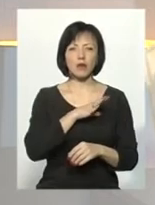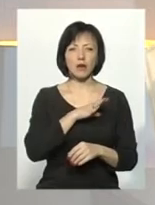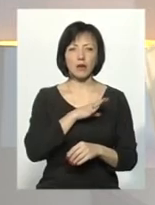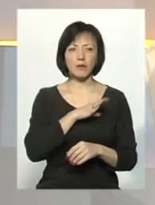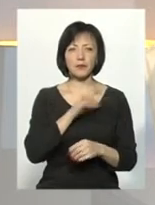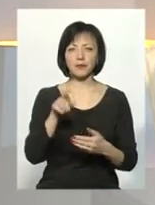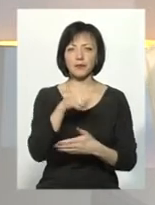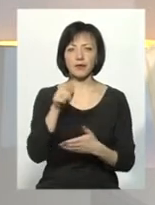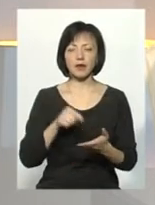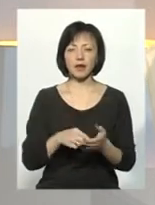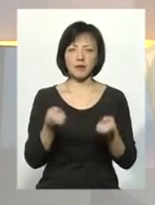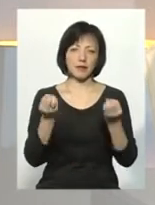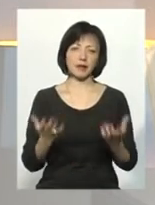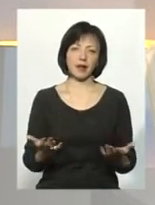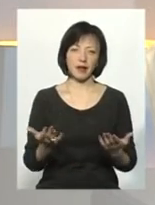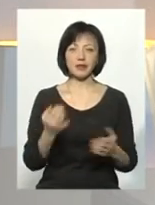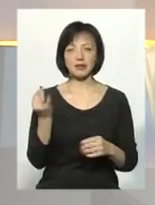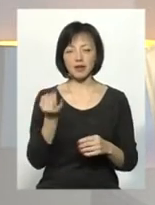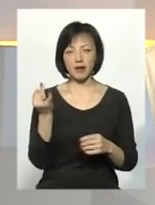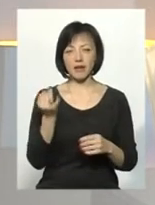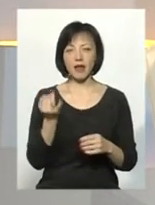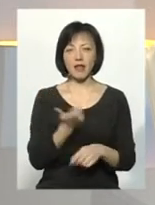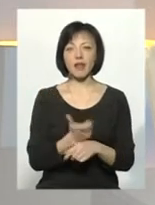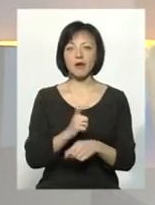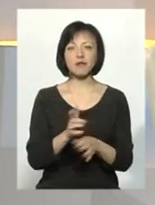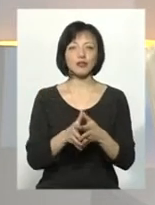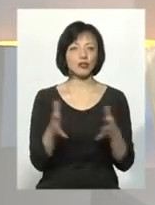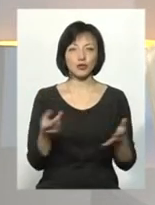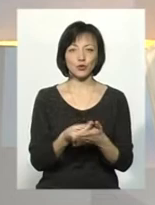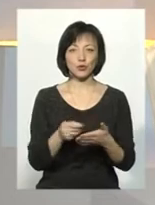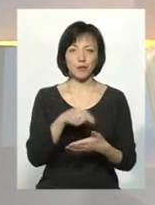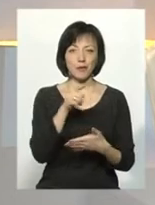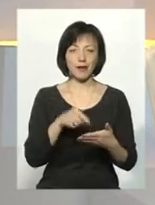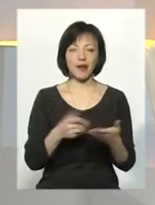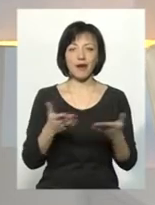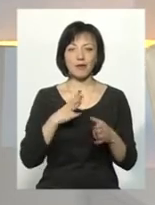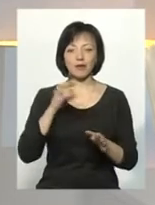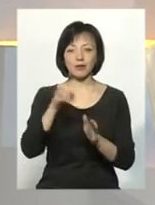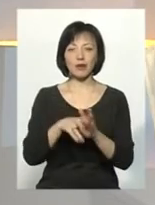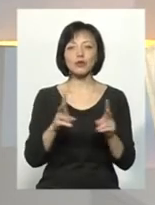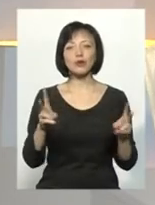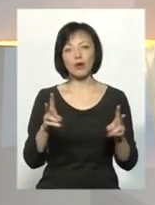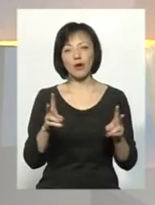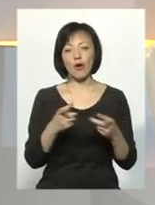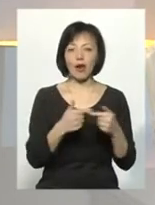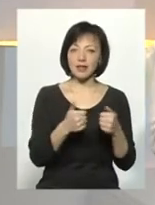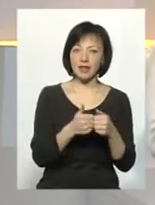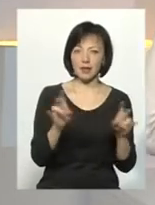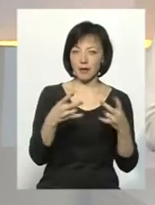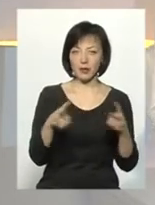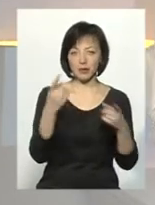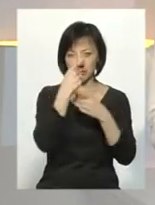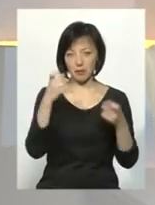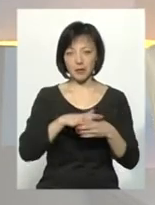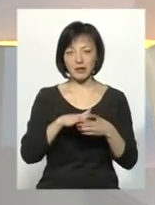таке запитання, банальне, але цікаве, найбільша сума? І от, хто її дав? Ну, чи організації не потрібно